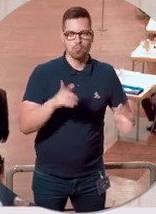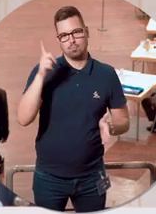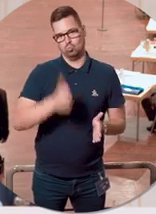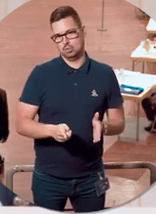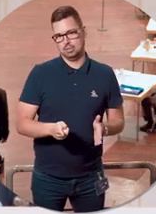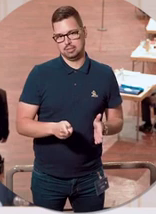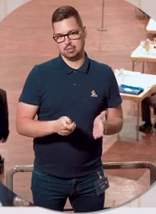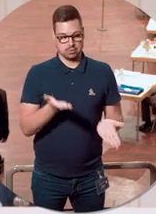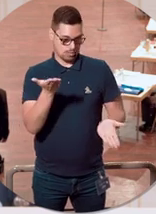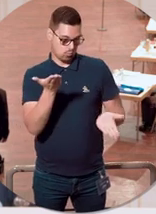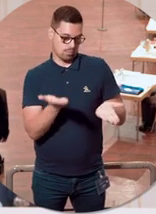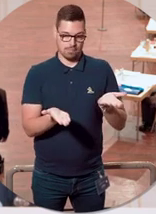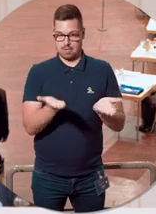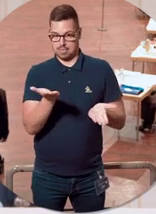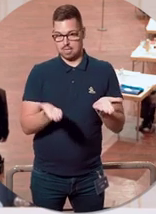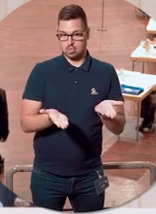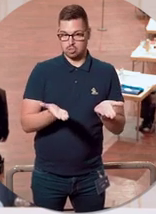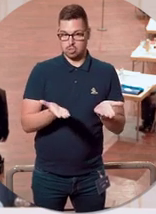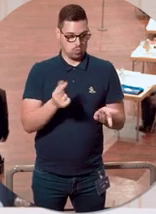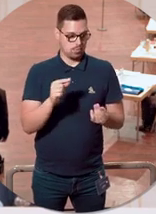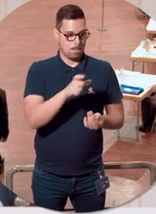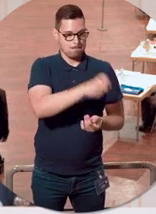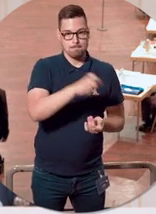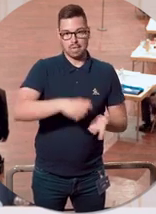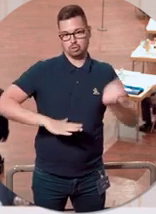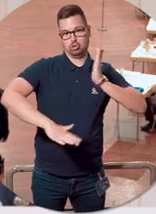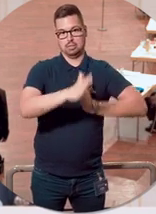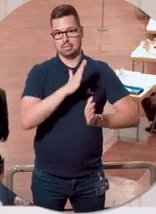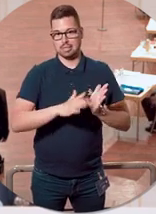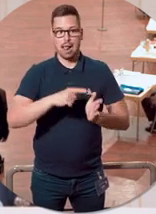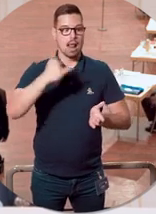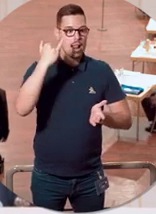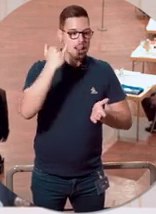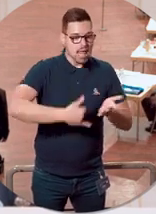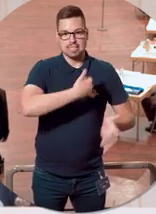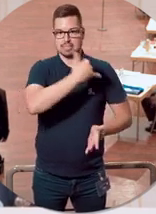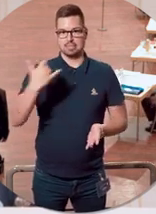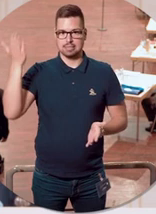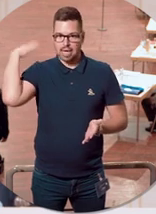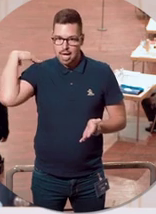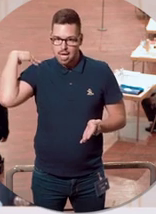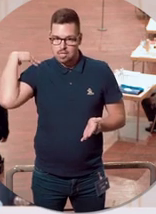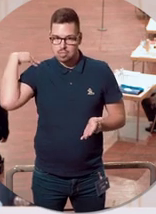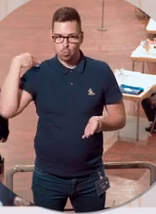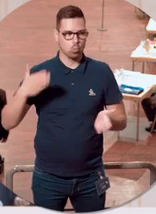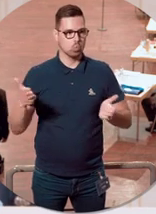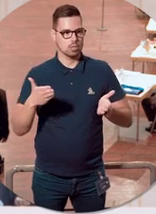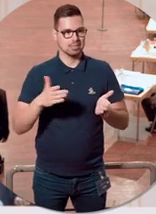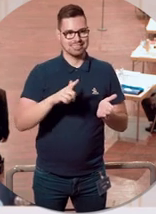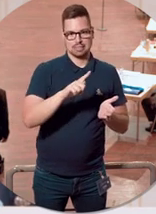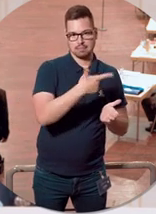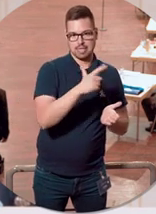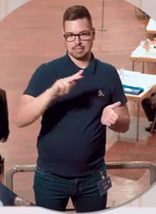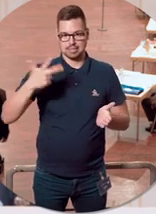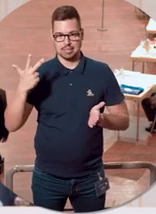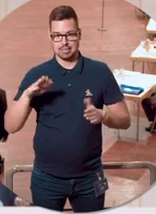Und dieser Vergleich, der wird ja auch immer wieder angefügt. Menschen sagen ja im letzten Jahr oder zwischen der zweiten und